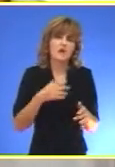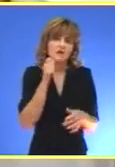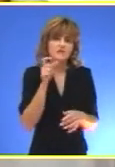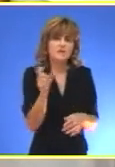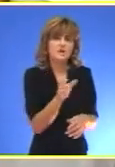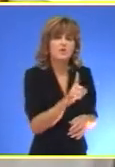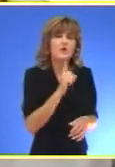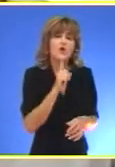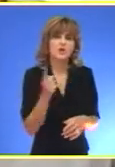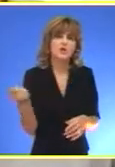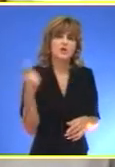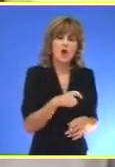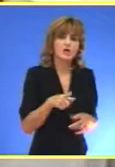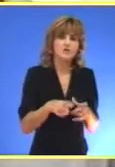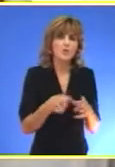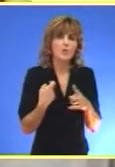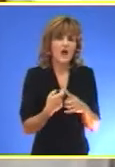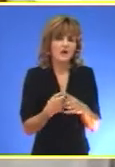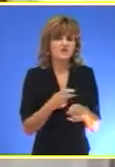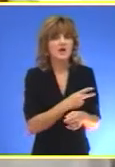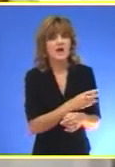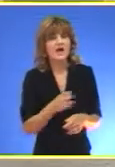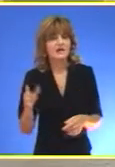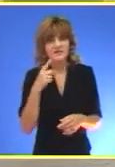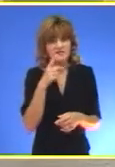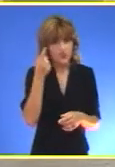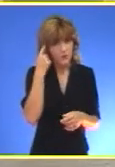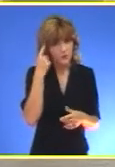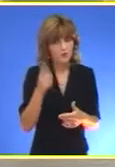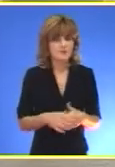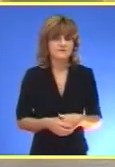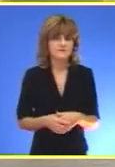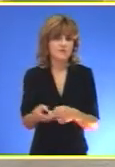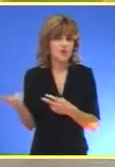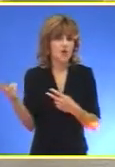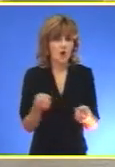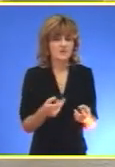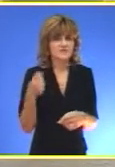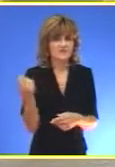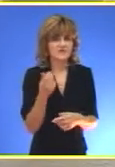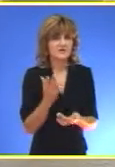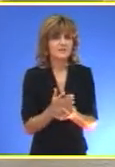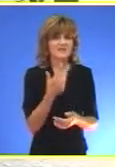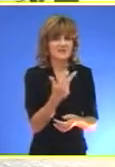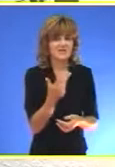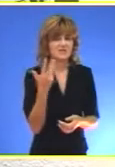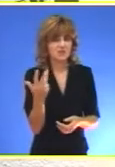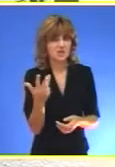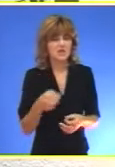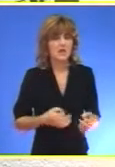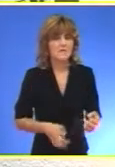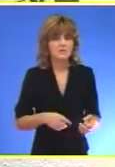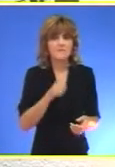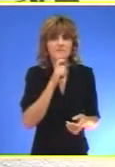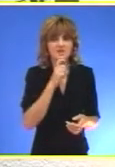I svima onak Koji dolaze za Kanježu Razne vidove kulture Gosti festivala Biće 34 muzičara iz